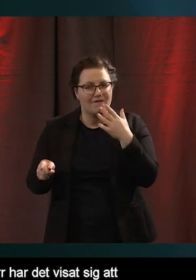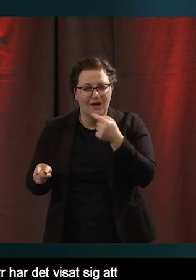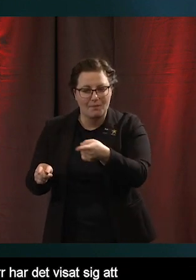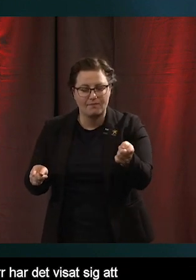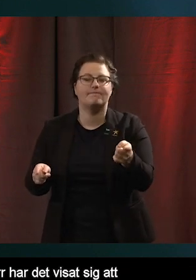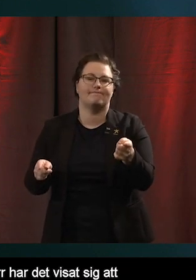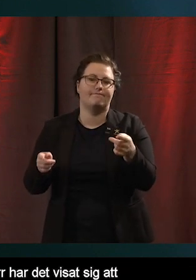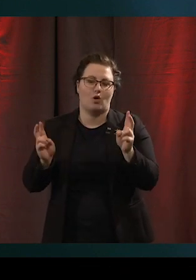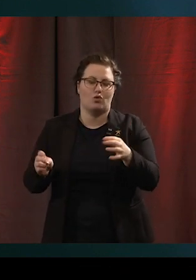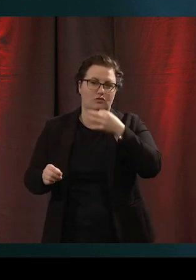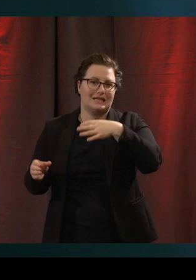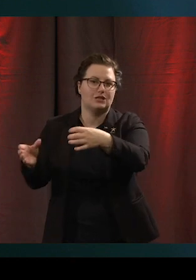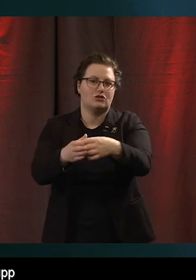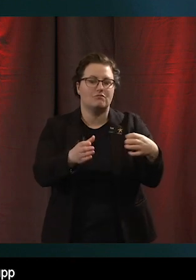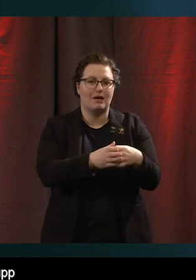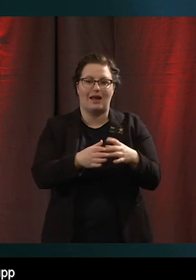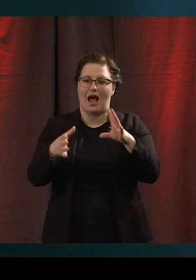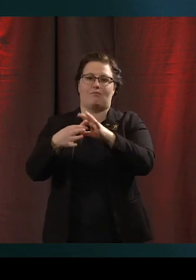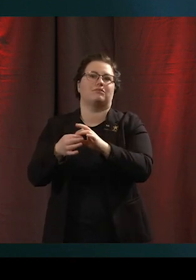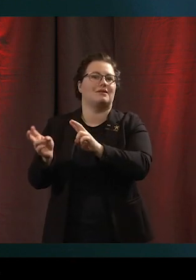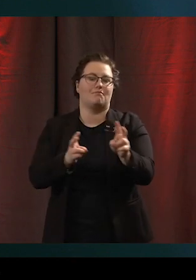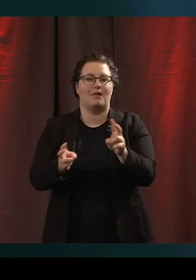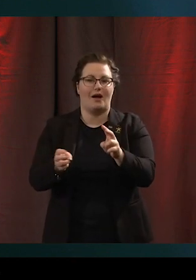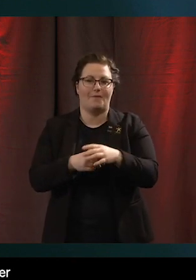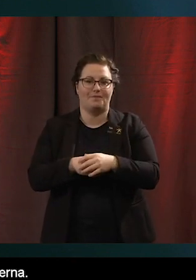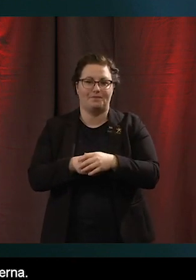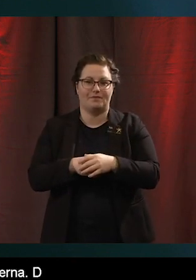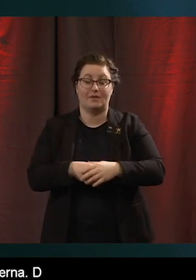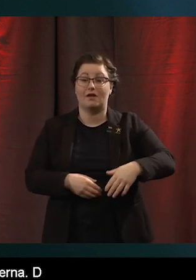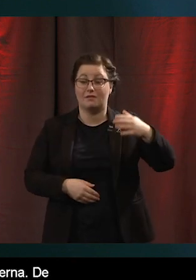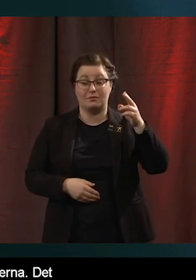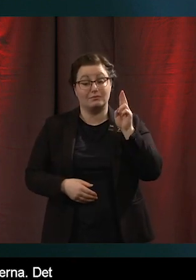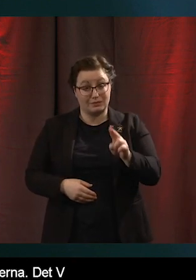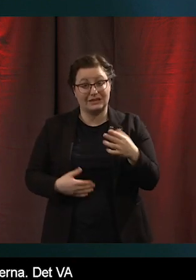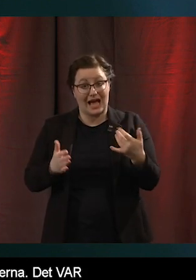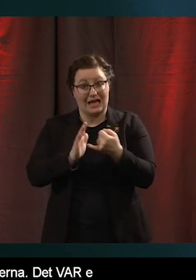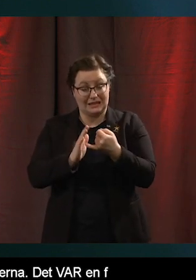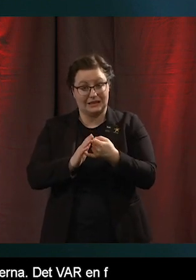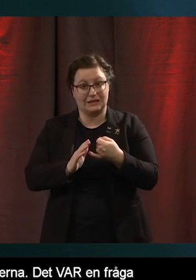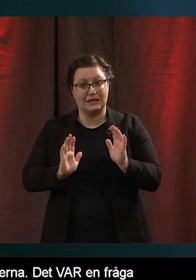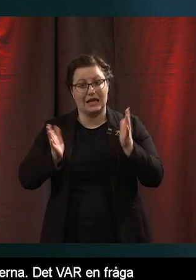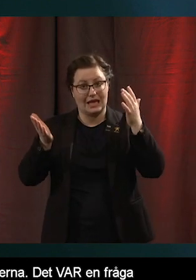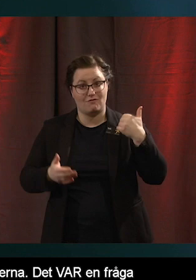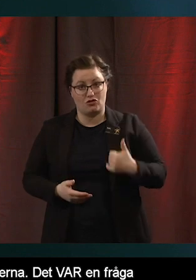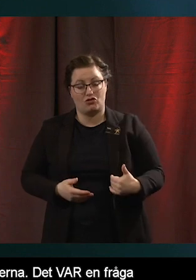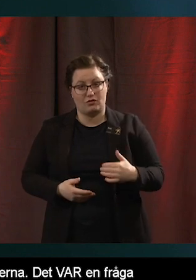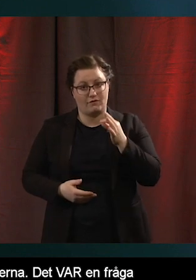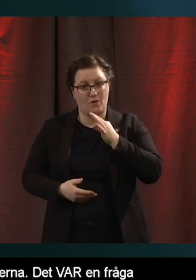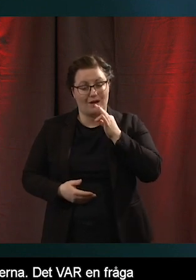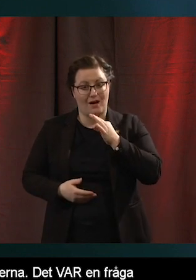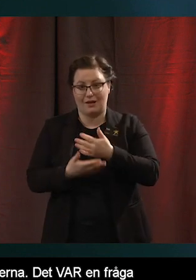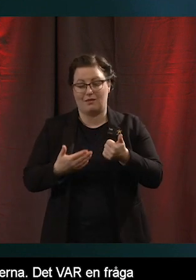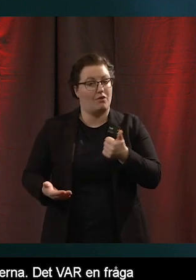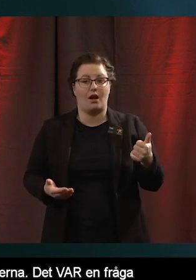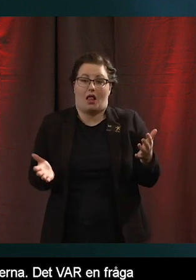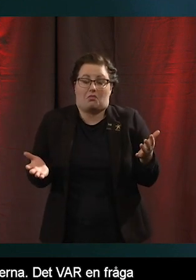också är de stora riskgrupperna för covid-19. Det var en fråga om liv och död. Vi måste göra något, vi